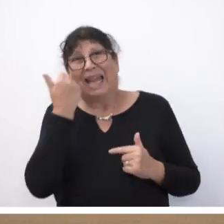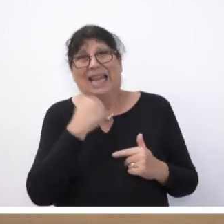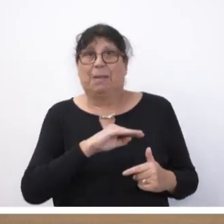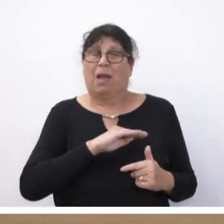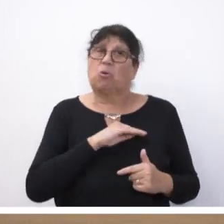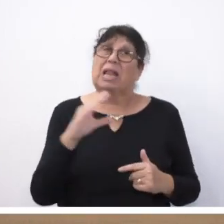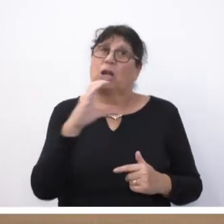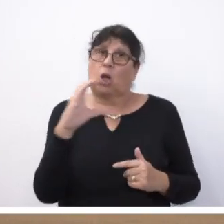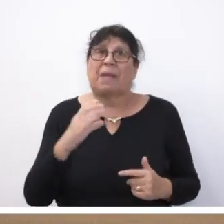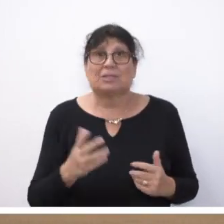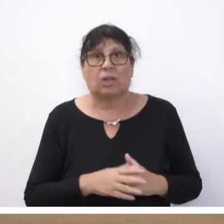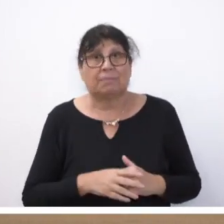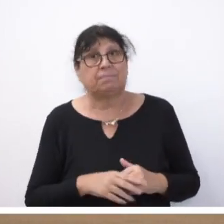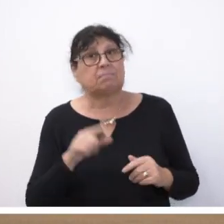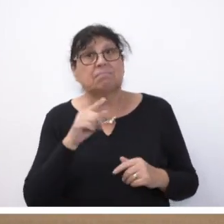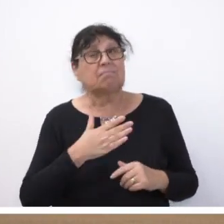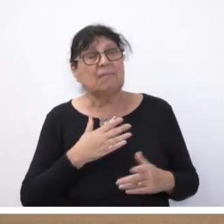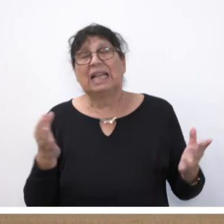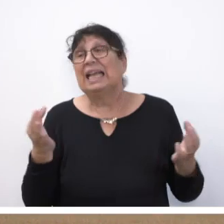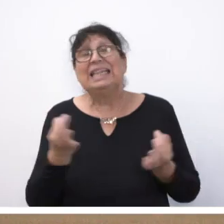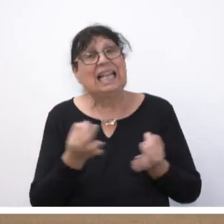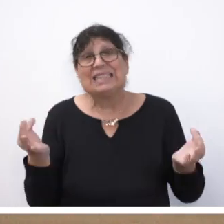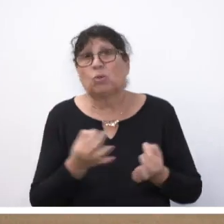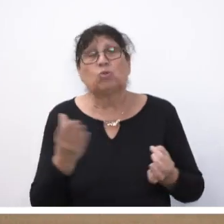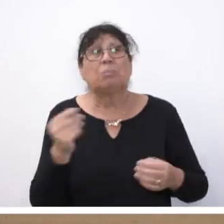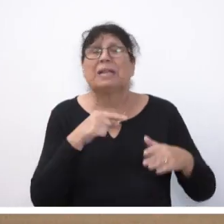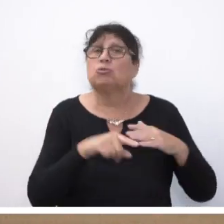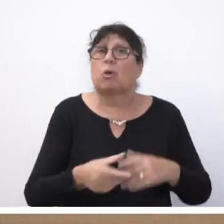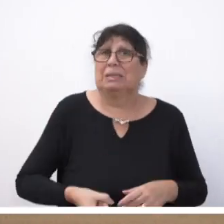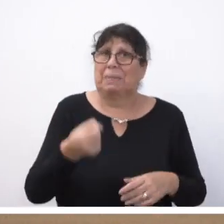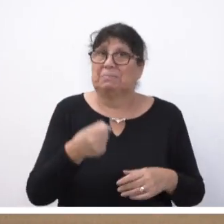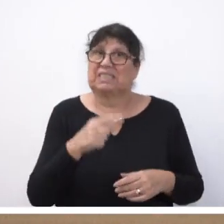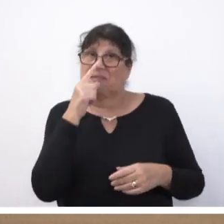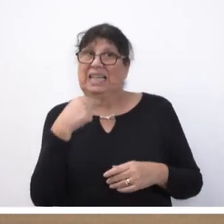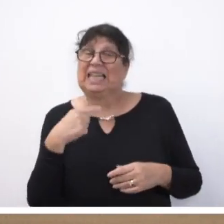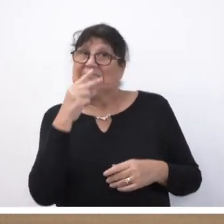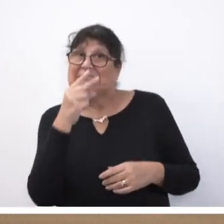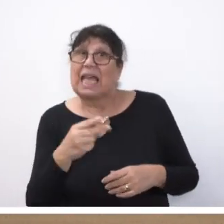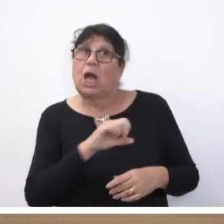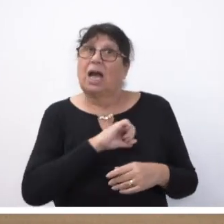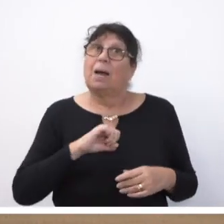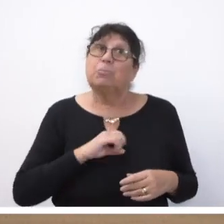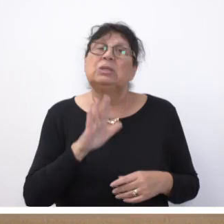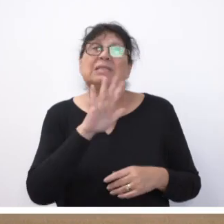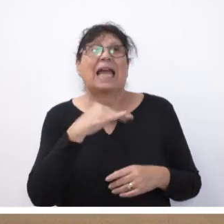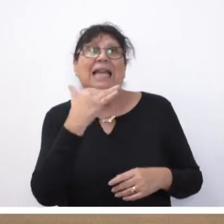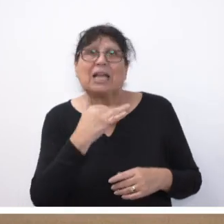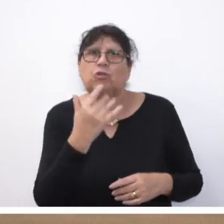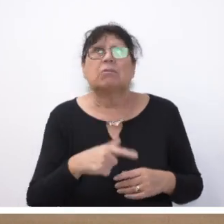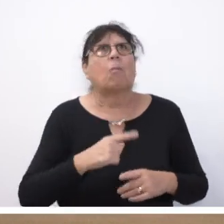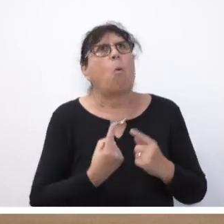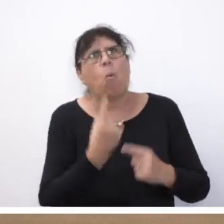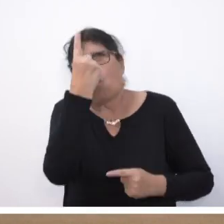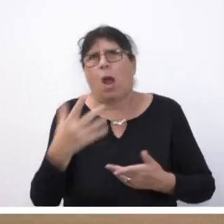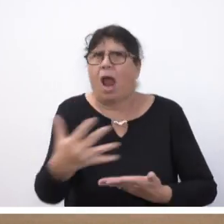Kommerso, das hat auch nichts mit der Schuldenbremse zu tun, wenn ich sehe, dass der Bund noch nie in seiner Geschichte so hohe Einnahmen hatte wie aktuell.